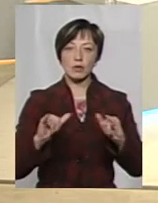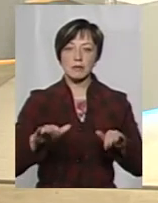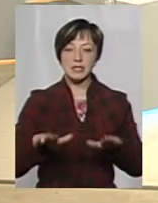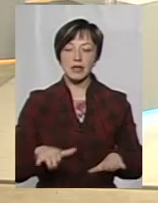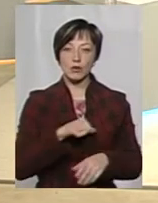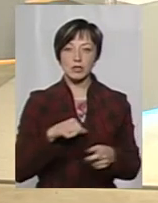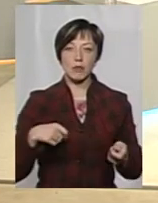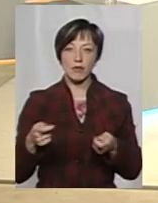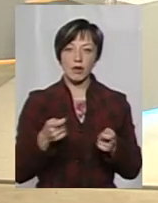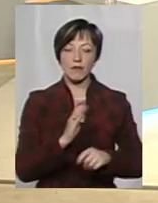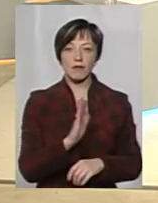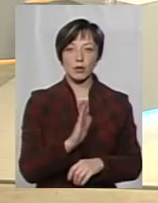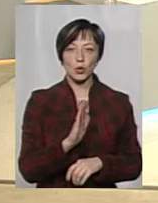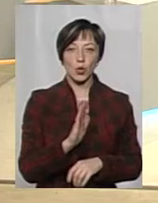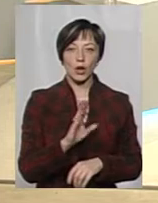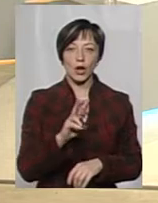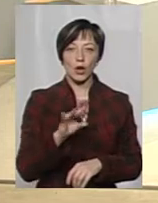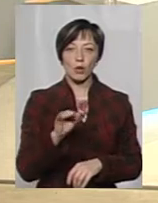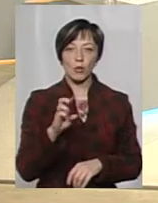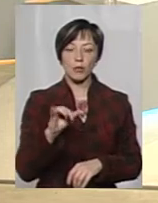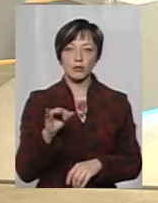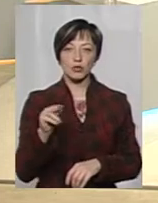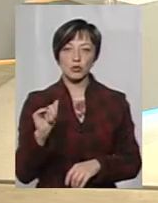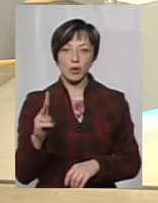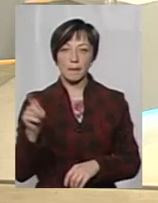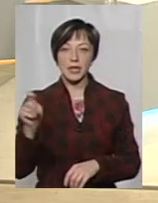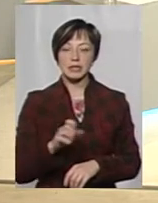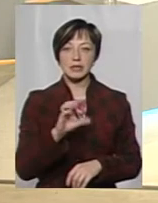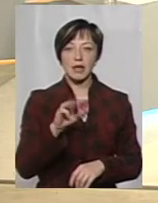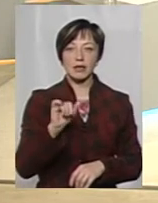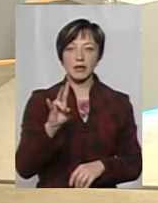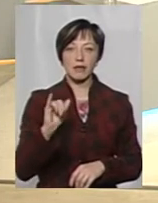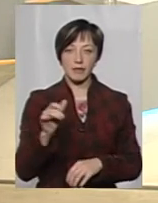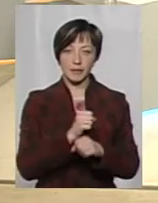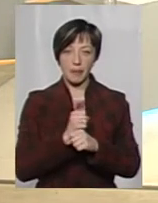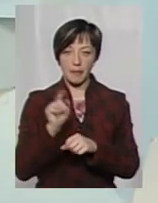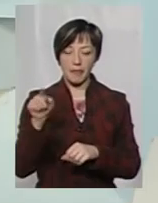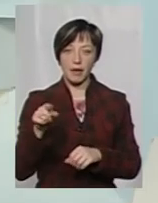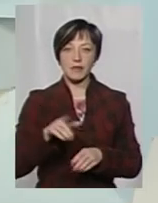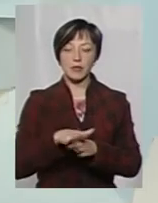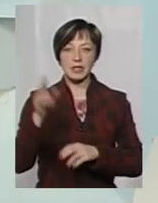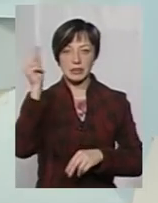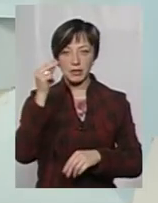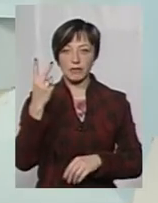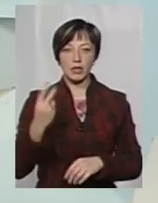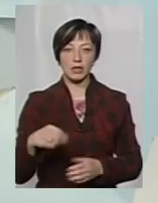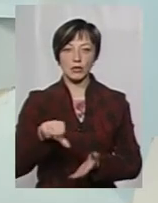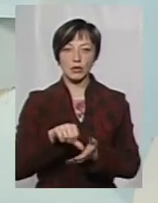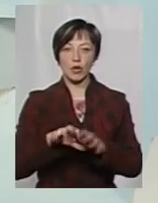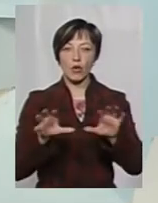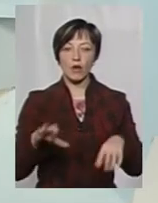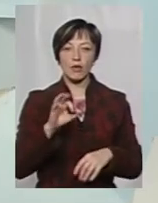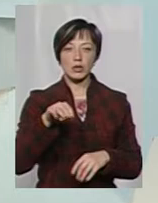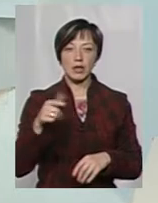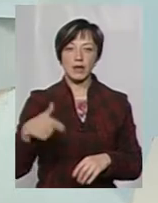місцевого самоврядування Вікторія Любимчук, щойно із Сатанова. Там відбувався семінар дводенний за участю голів